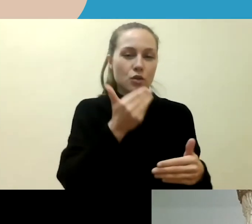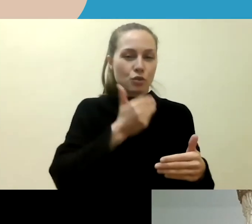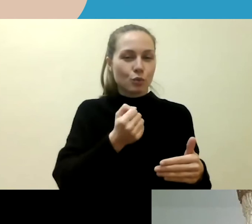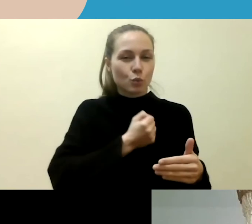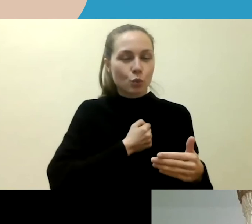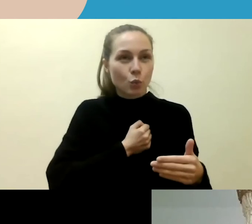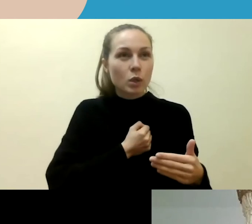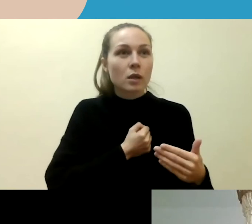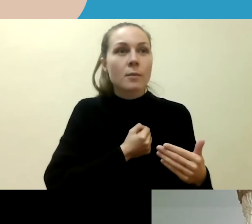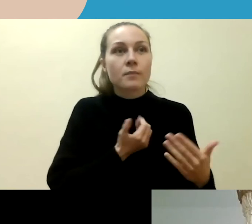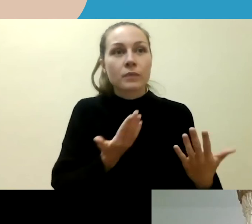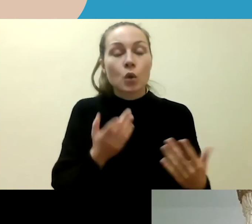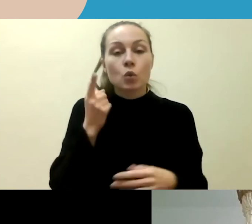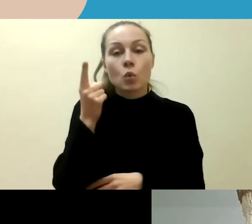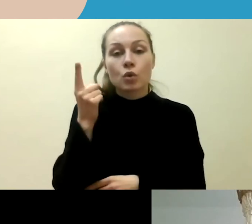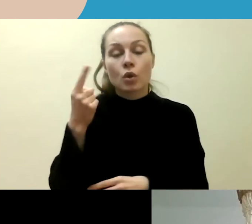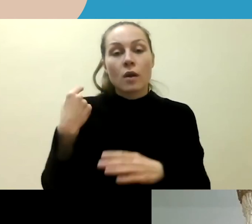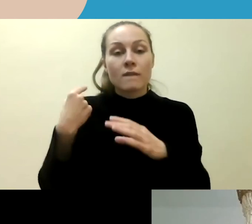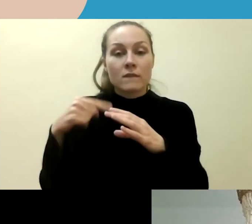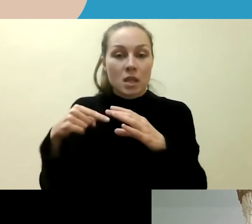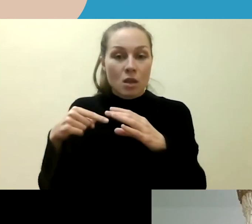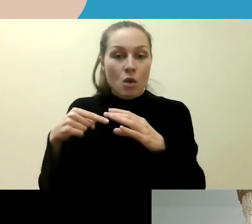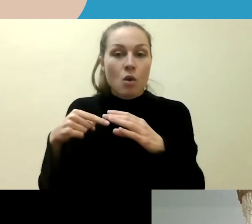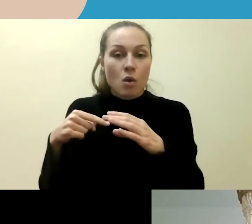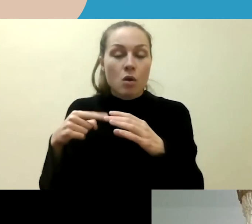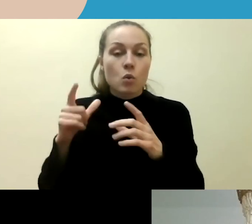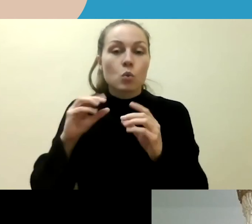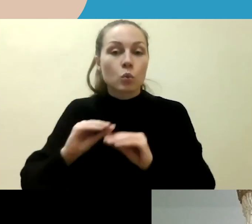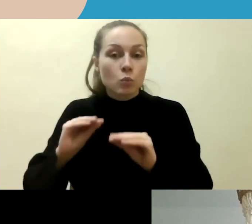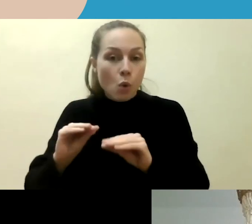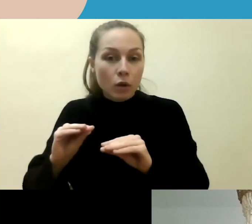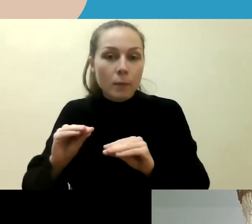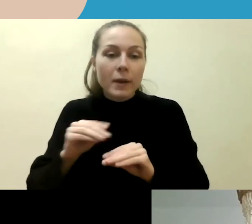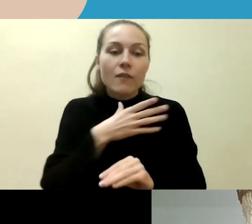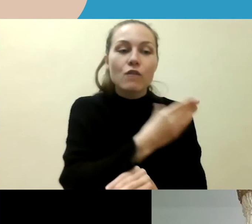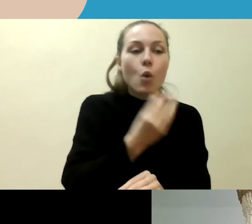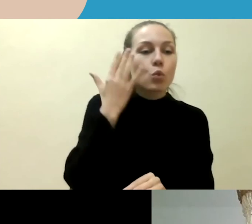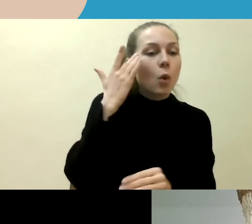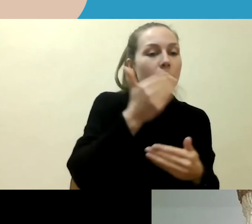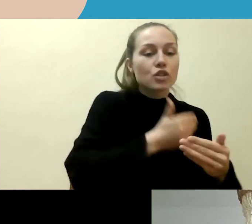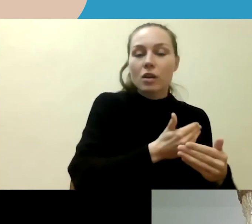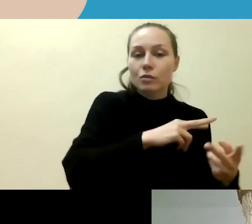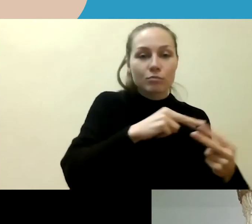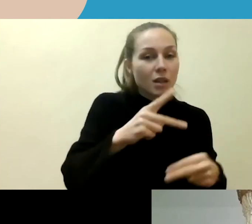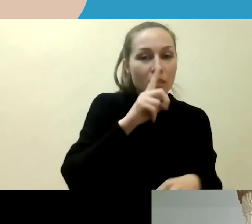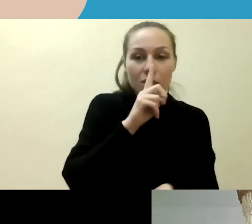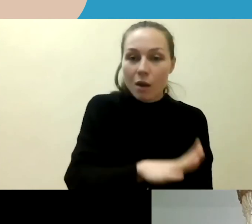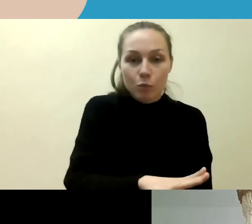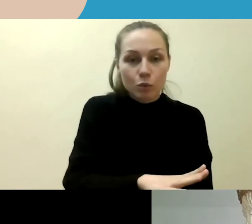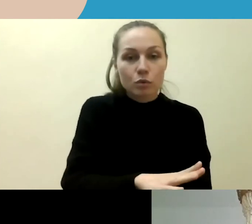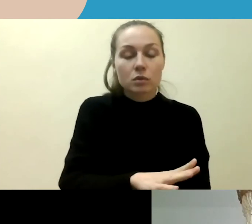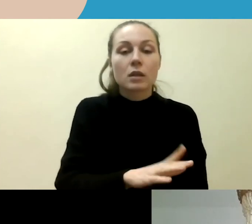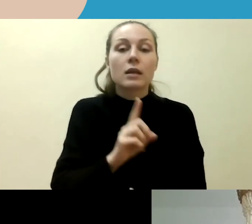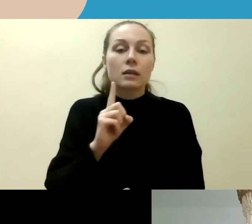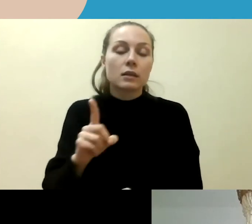principo notonlinis video kursas jų tų nuostatų kaip ir nepakeis, tiesiog labiau supažindinti su pačiu reiškiniu, juo tyrimu ir